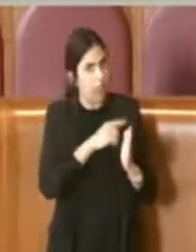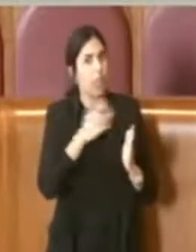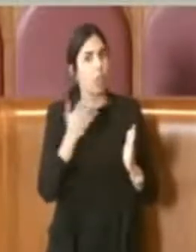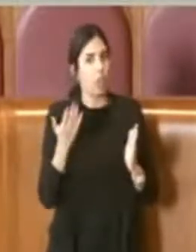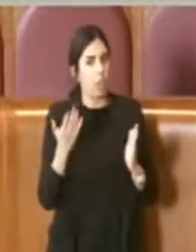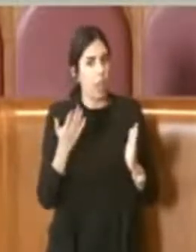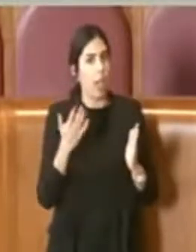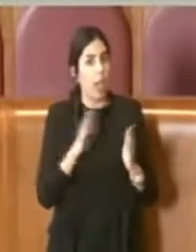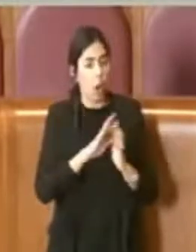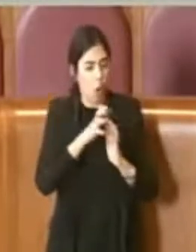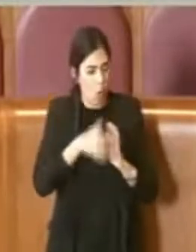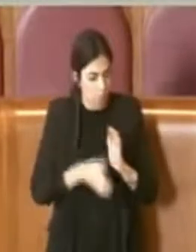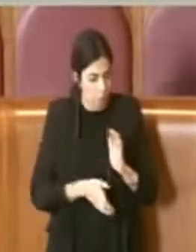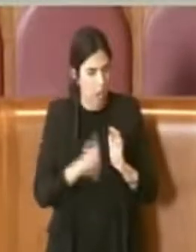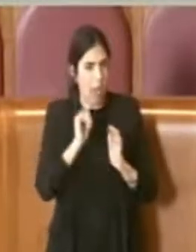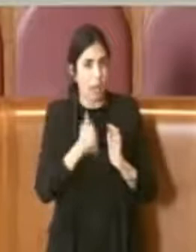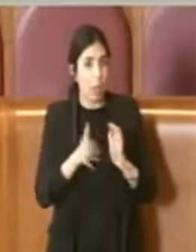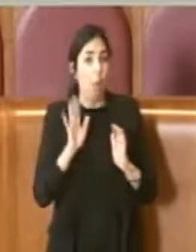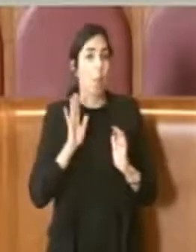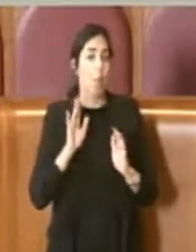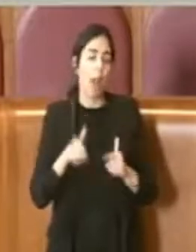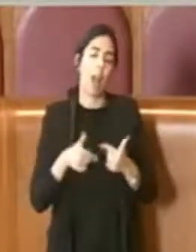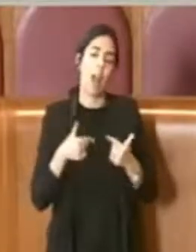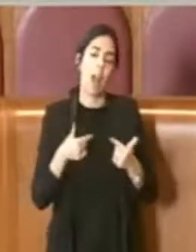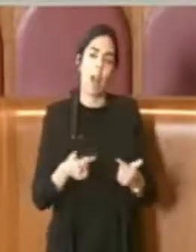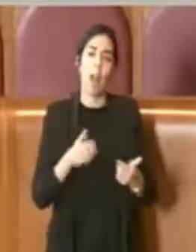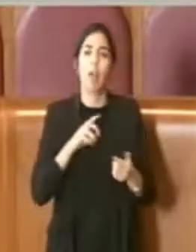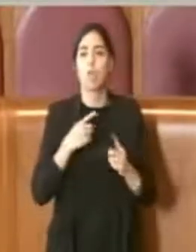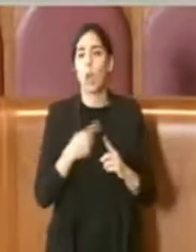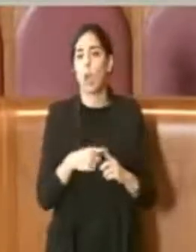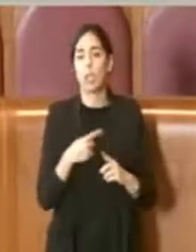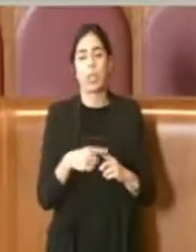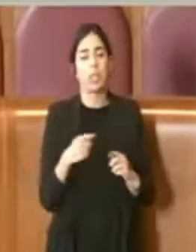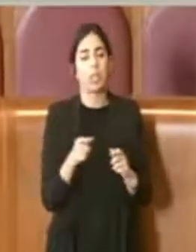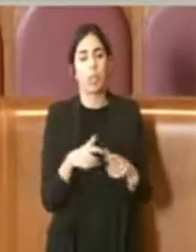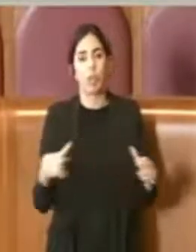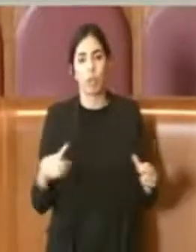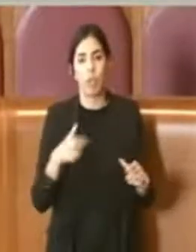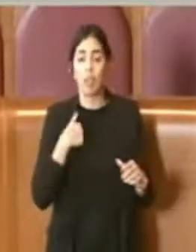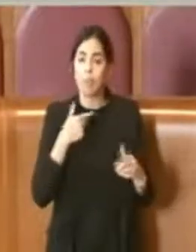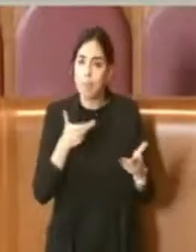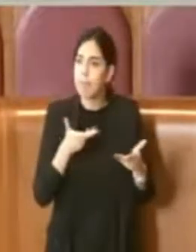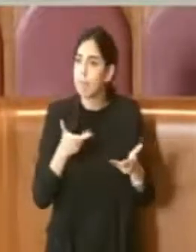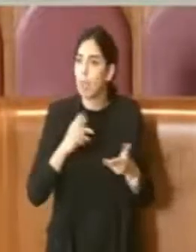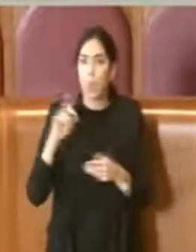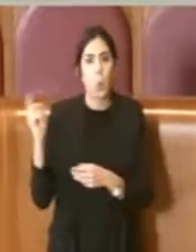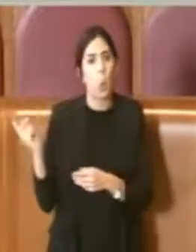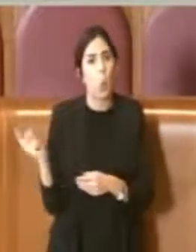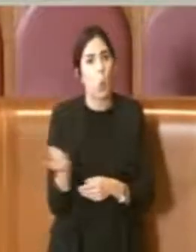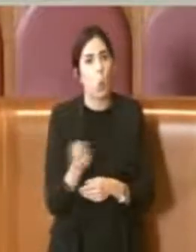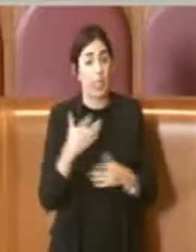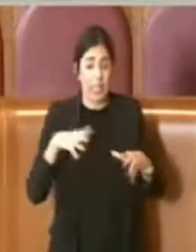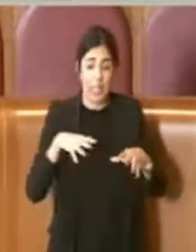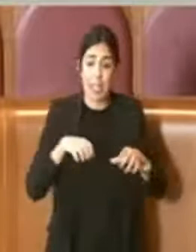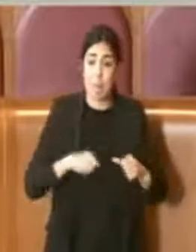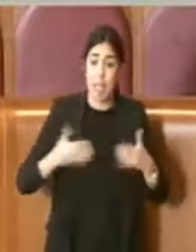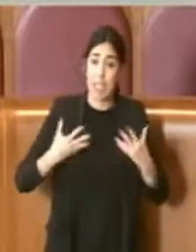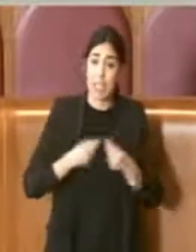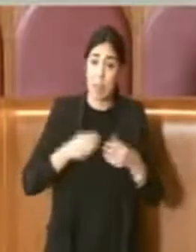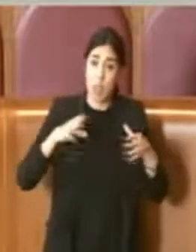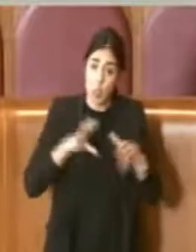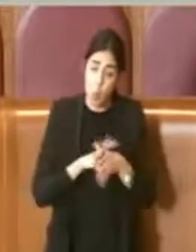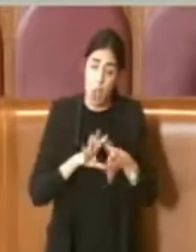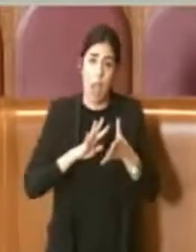città. Io invito veramente tutta quanta l'Aula a impergnarci tutti insieme ad approvare questo regolamento, perché